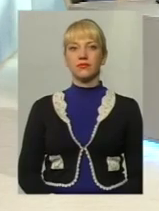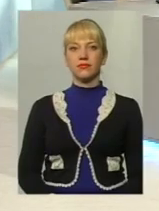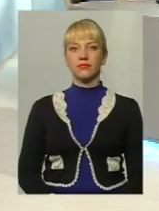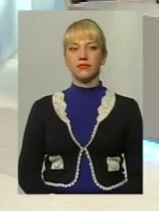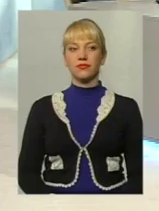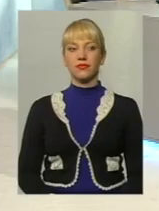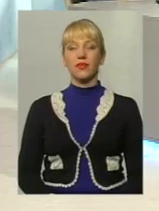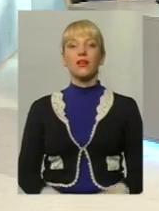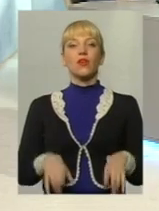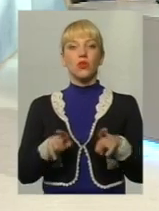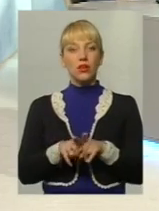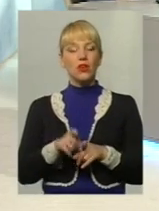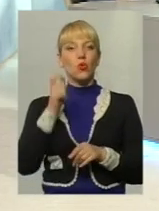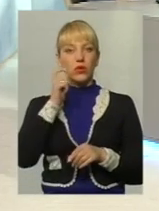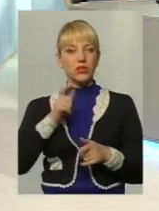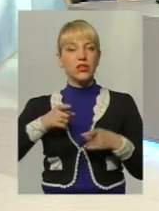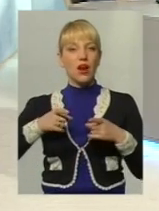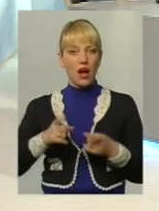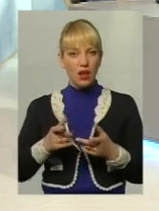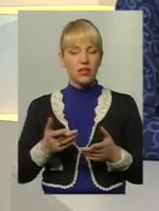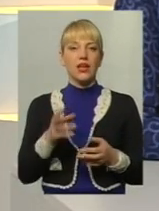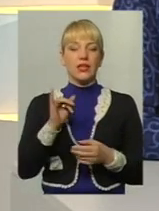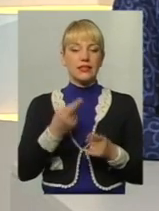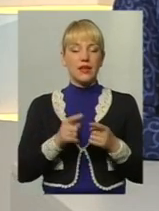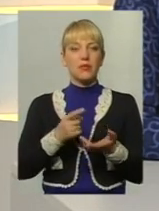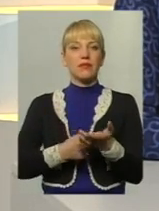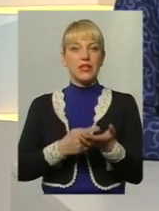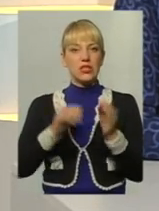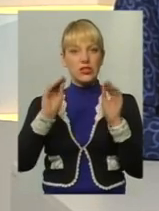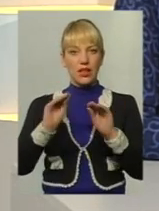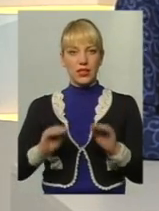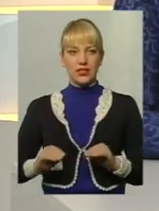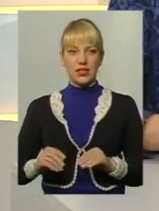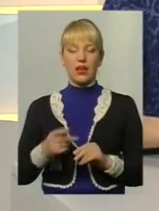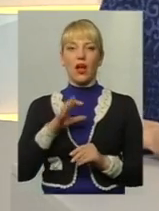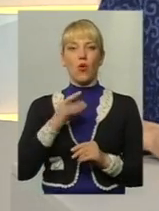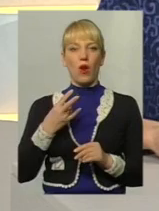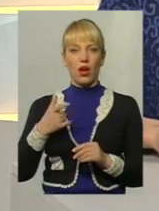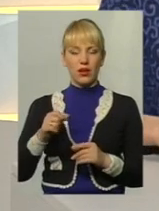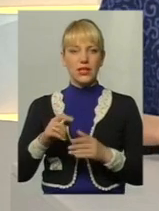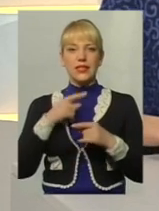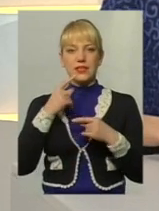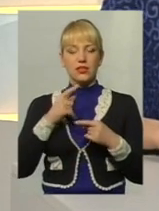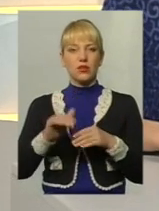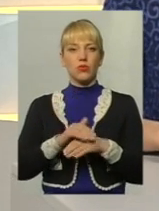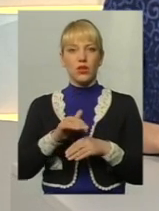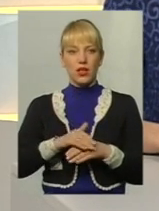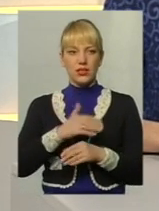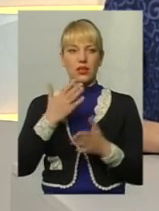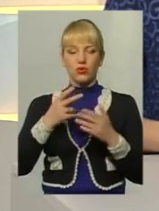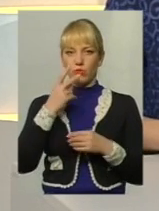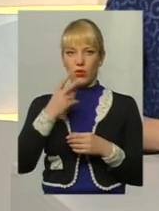Власне, ось такі українські реалії, і це підтверджує статистика. Пані Ольго, скажіть, будь ласка, якщо